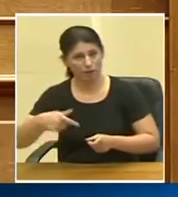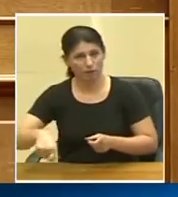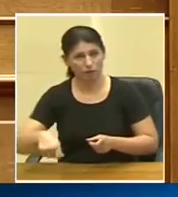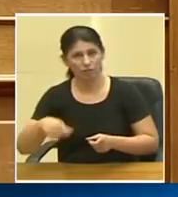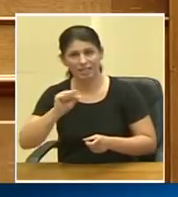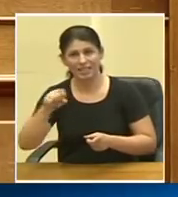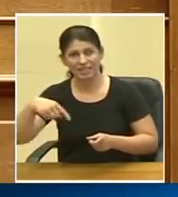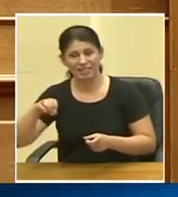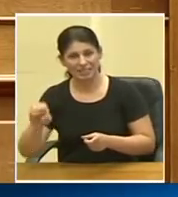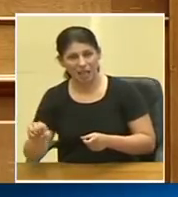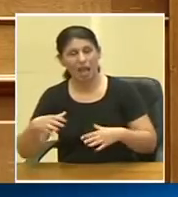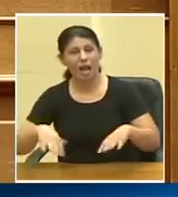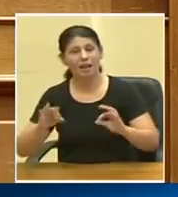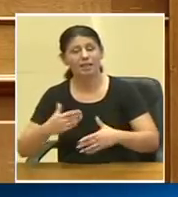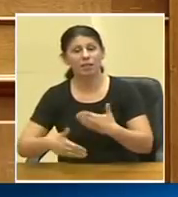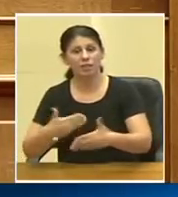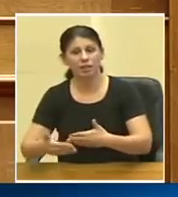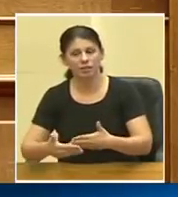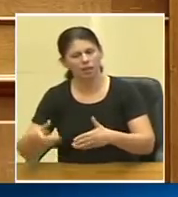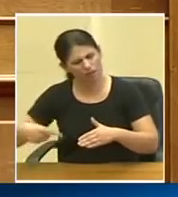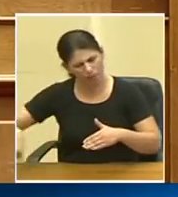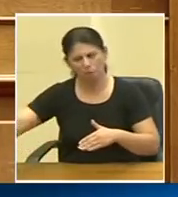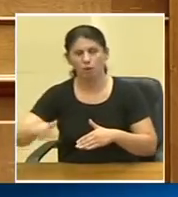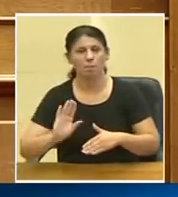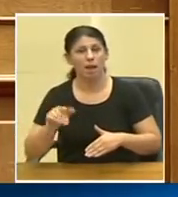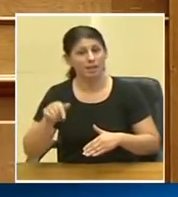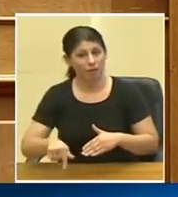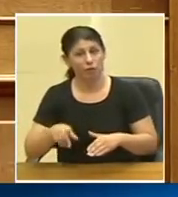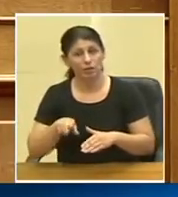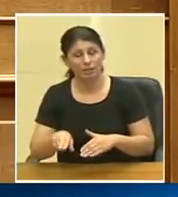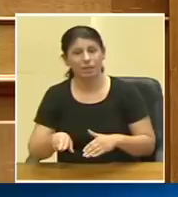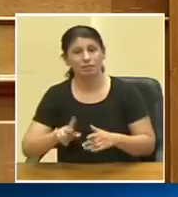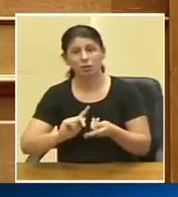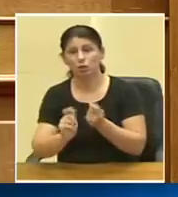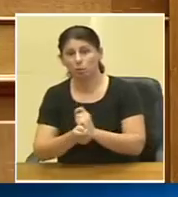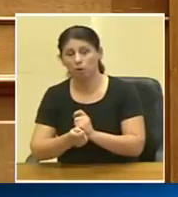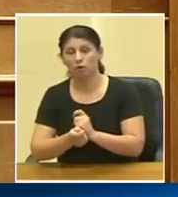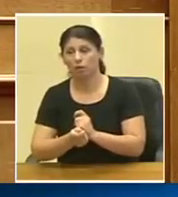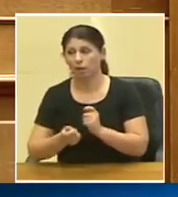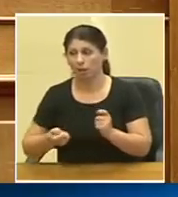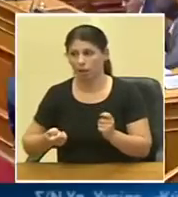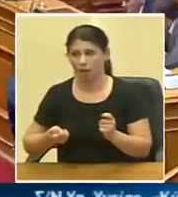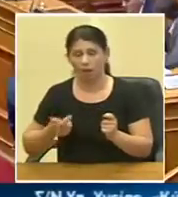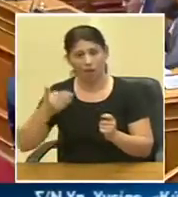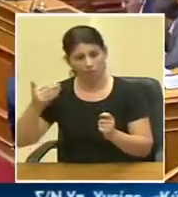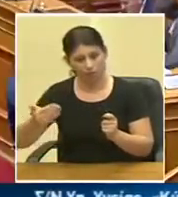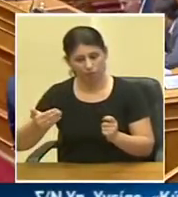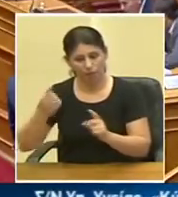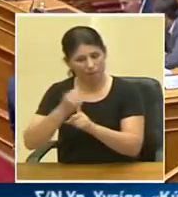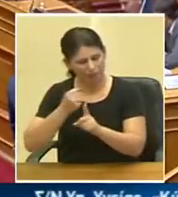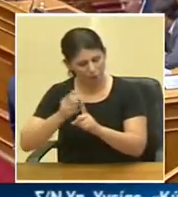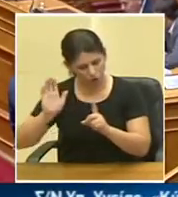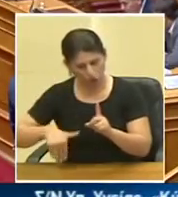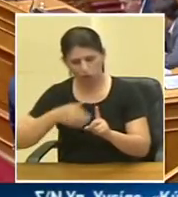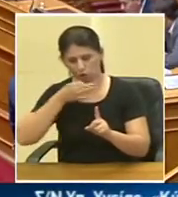ΣΤΕ έχει ξεκινήσει η διαδικασία και τα υπόλοιπα και με αυτό έχει σχέση μια τροπολογία που θα υπερασπίσω τελειώνοντας την ομιλία